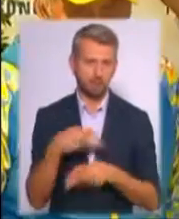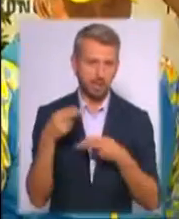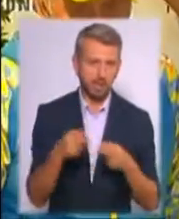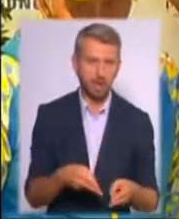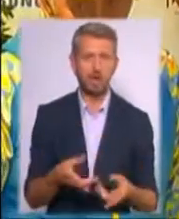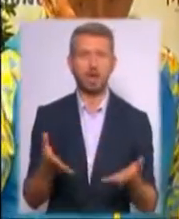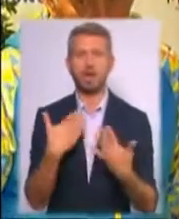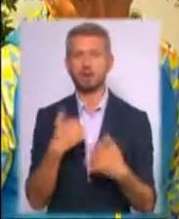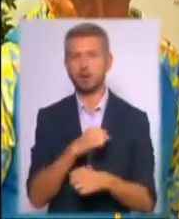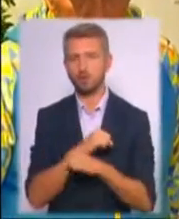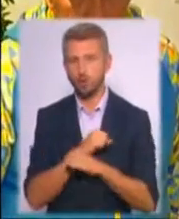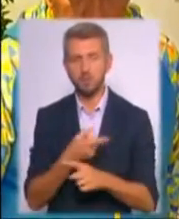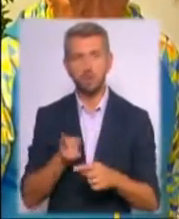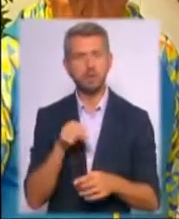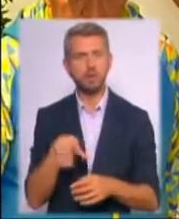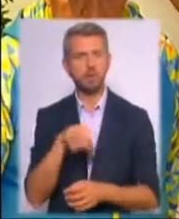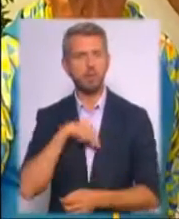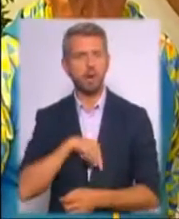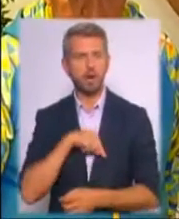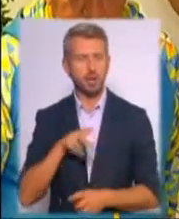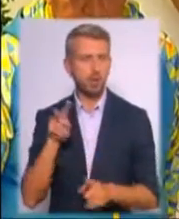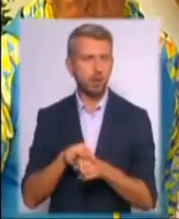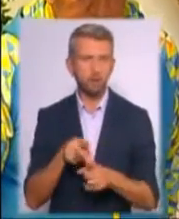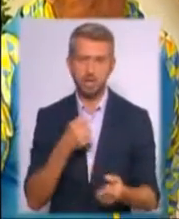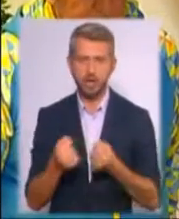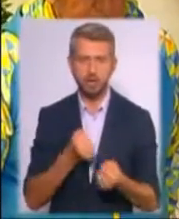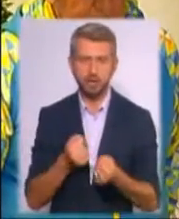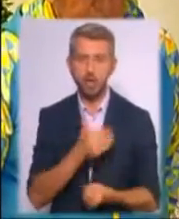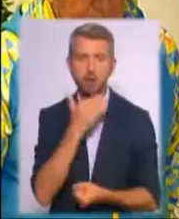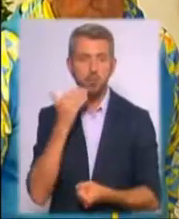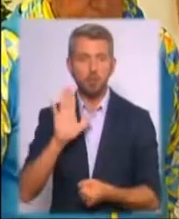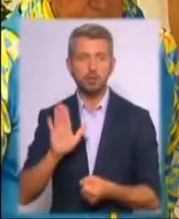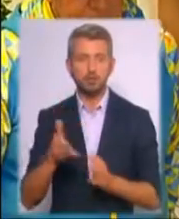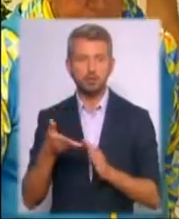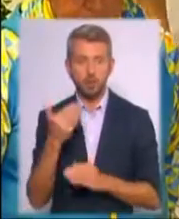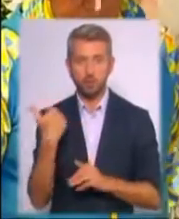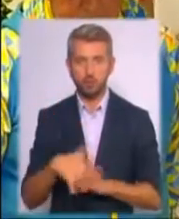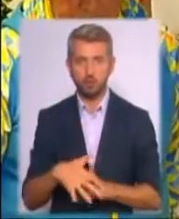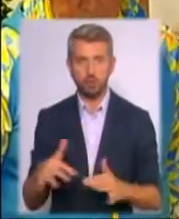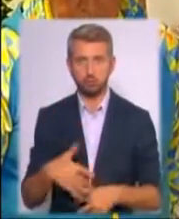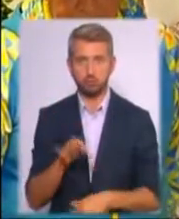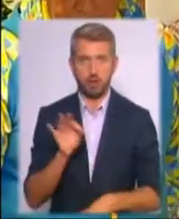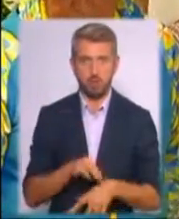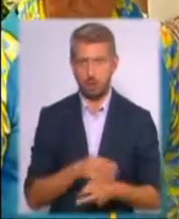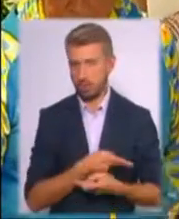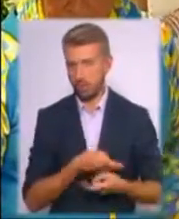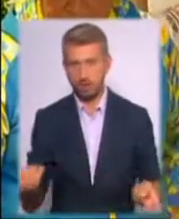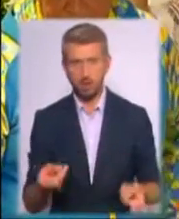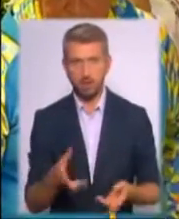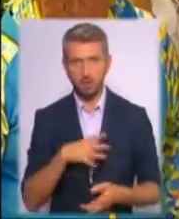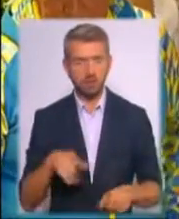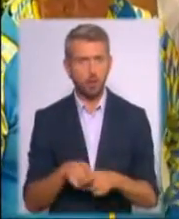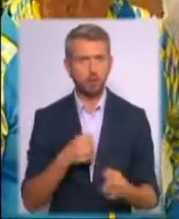моральна нагрузка, напряження. Многі зараз по приїзду вже поболіли, тому що були в такому напряженні, що